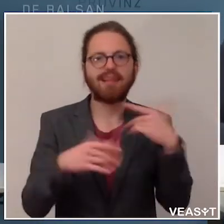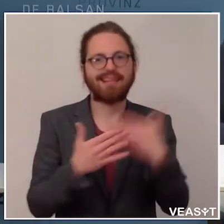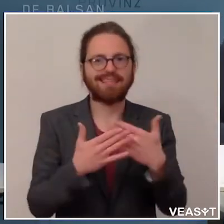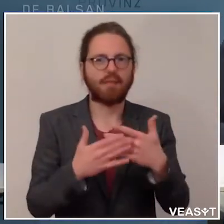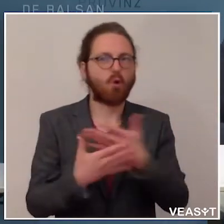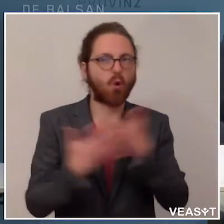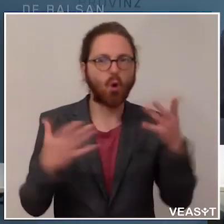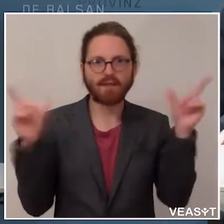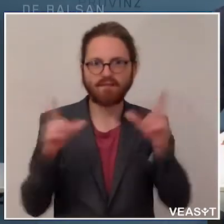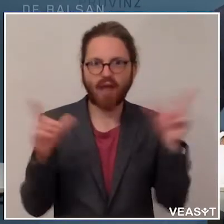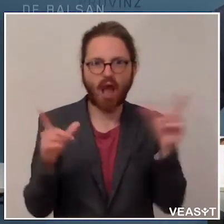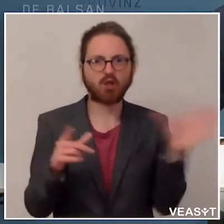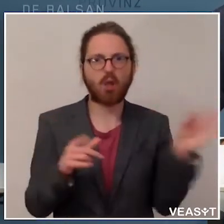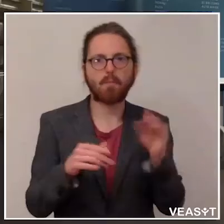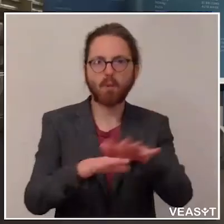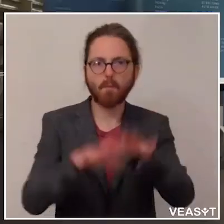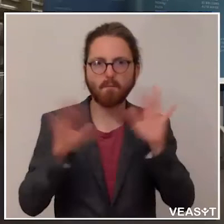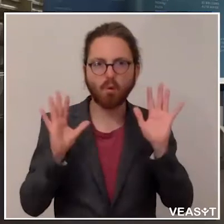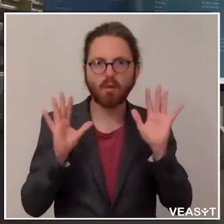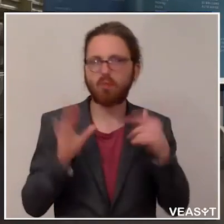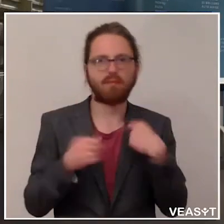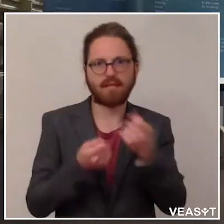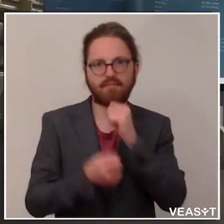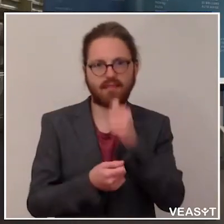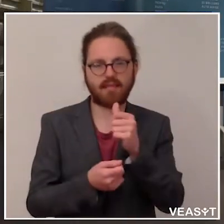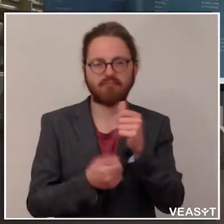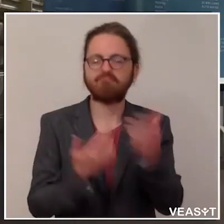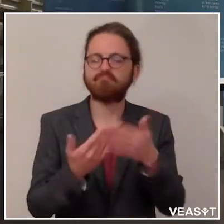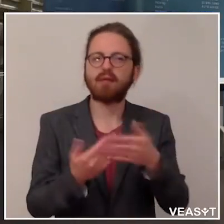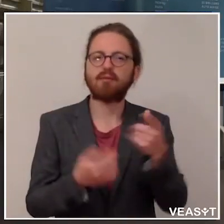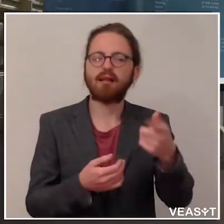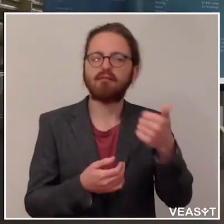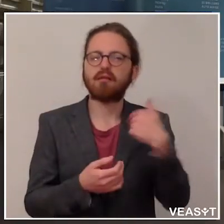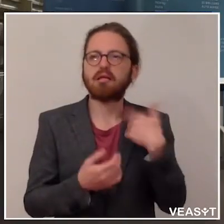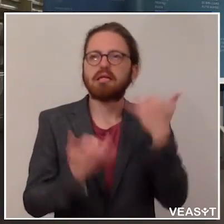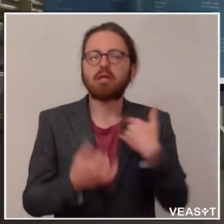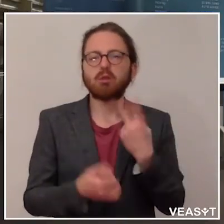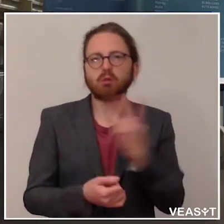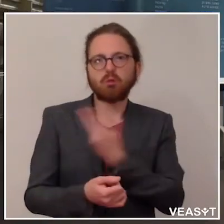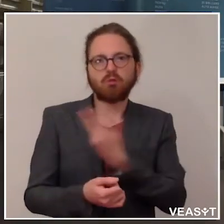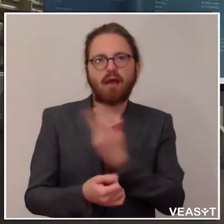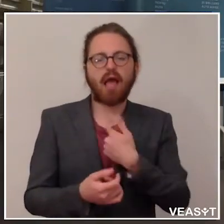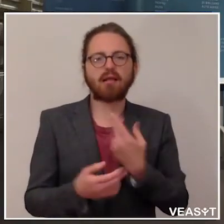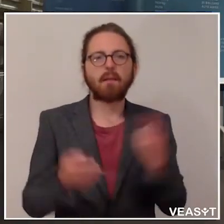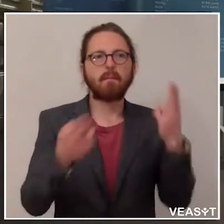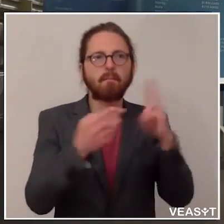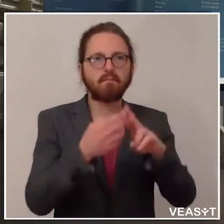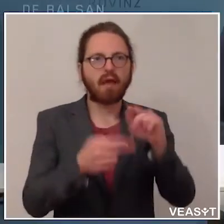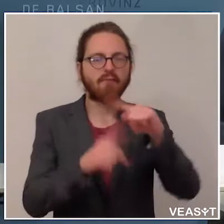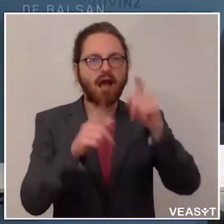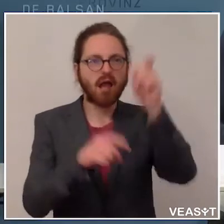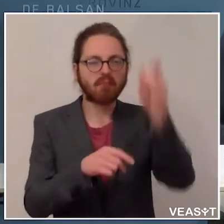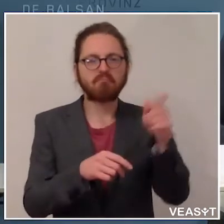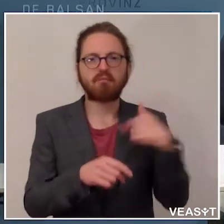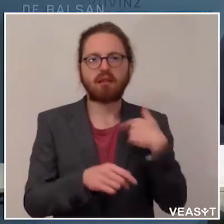Publikumsteilnahme. Und ja, jetzt wird die Frage gestellt, ja, wenn wir jetzt aber zu zweit jemanden besuchen, da sind wir zu dritt, ist das schon eine Menschenansammlung.